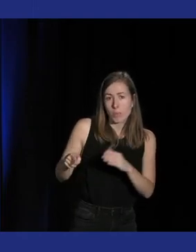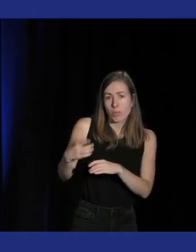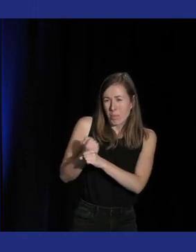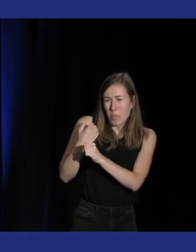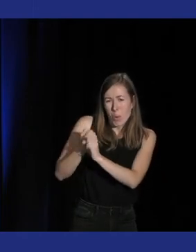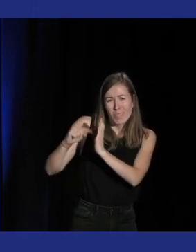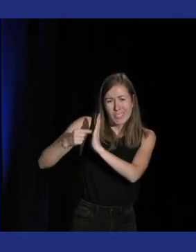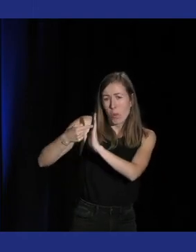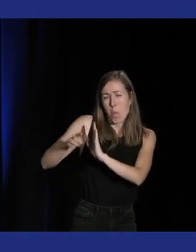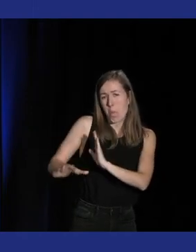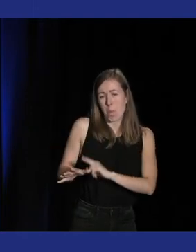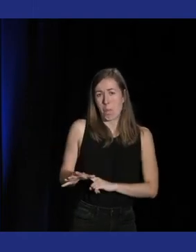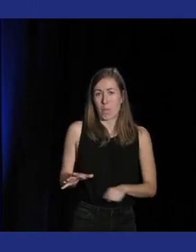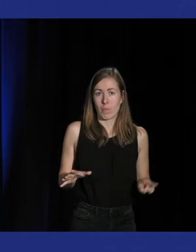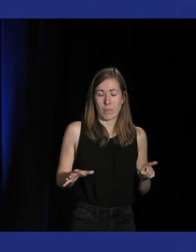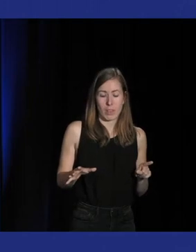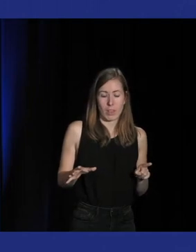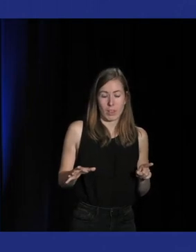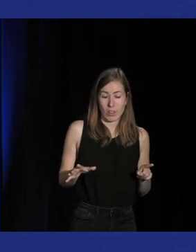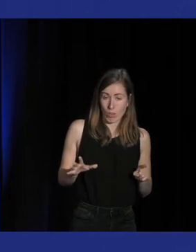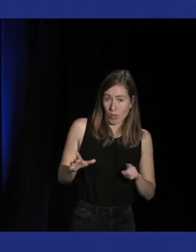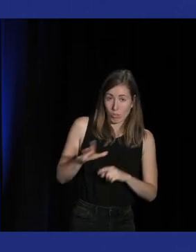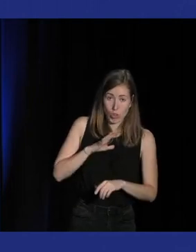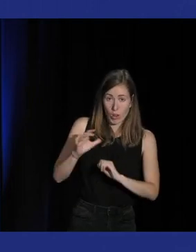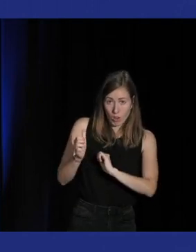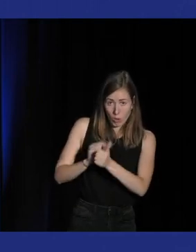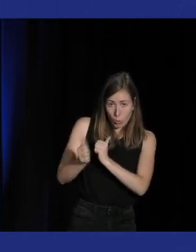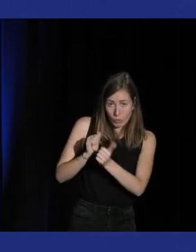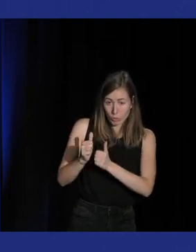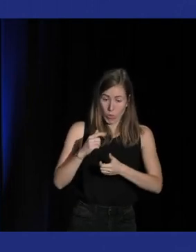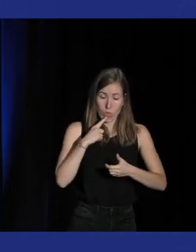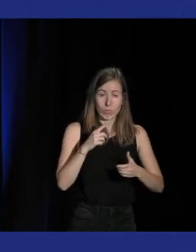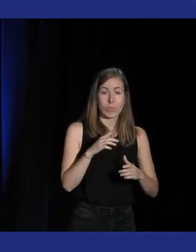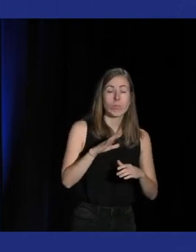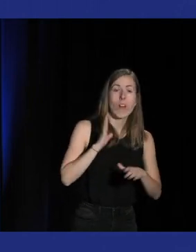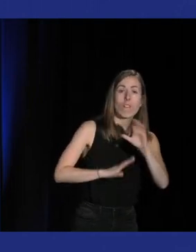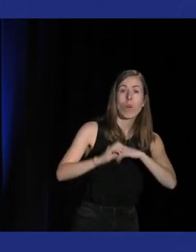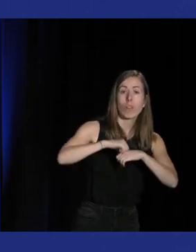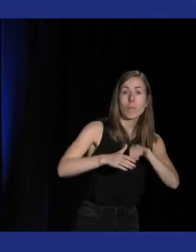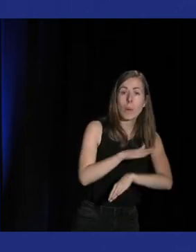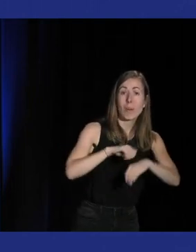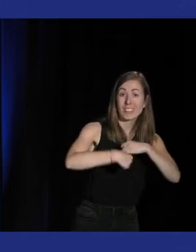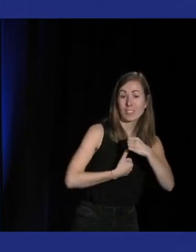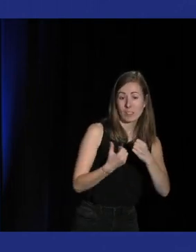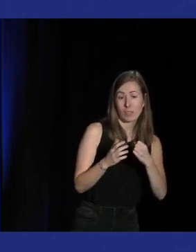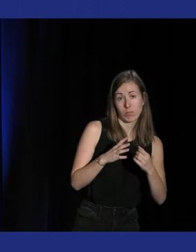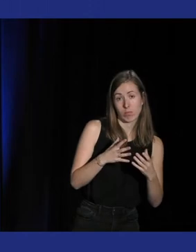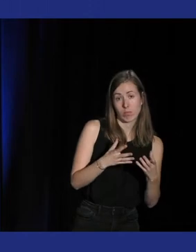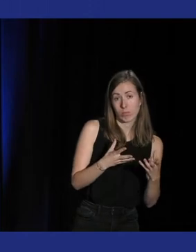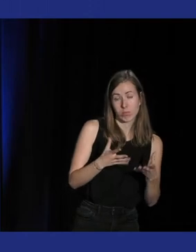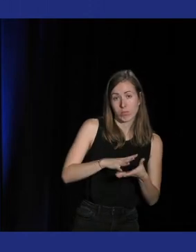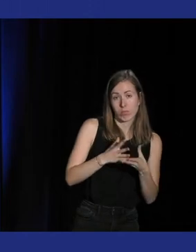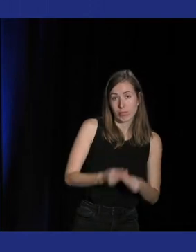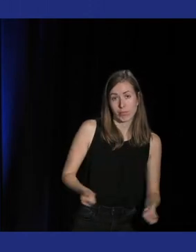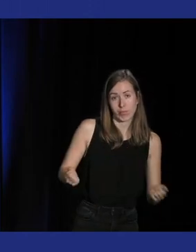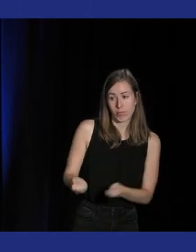intense mais en tout cas il y avait aussi une scène compétitive sur Just Dance et je pense que ça ça a pris le relais C'est marrant que tu cites Just Dance mon